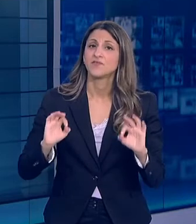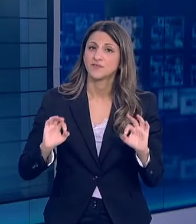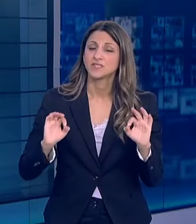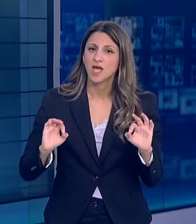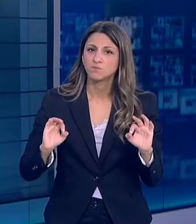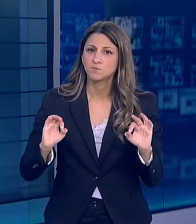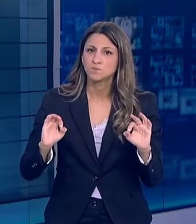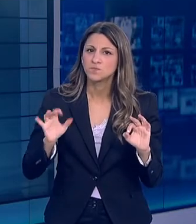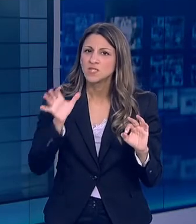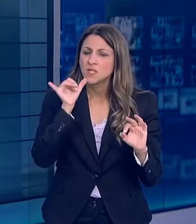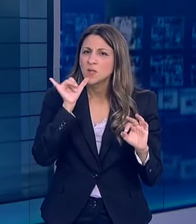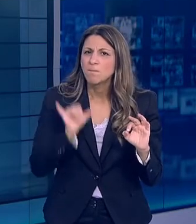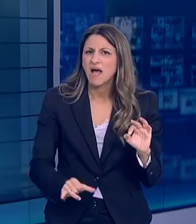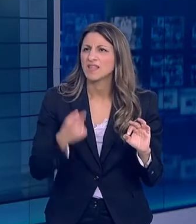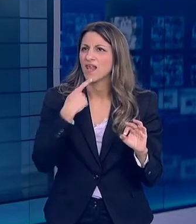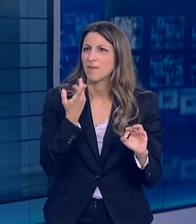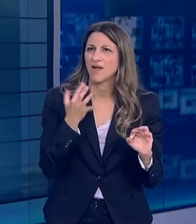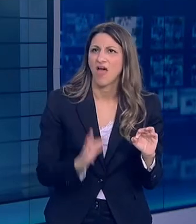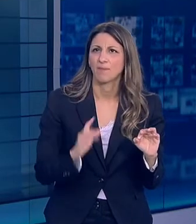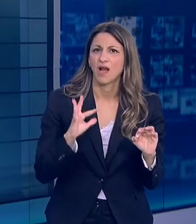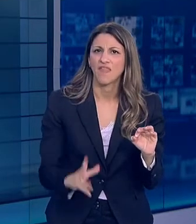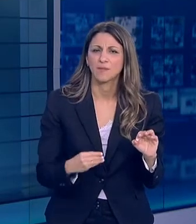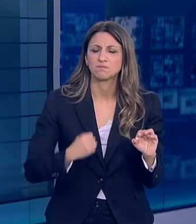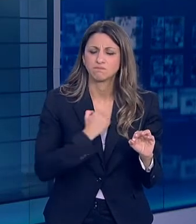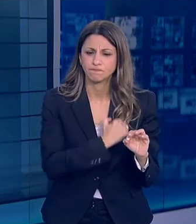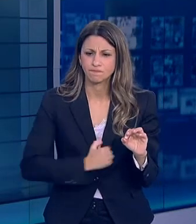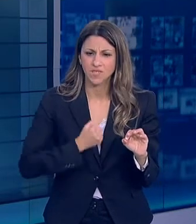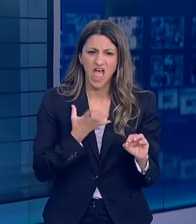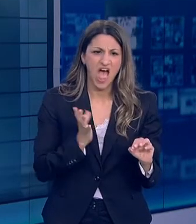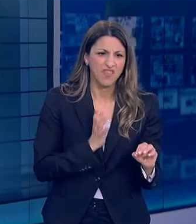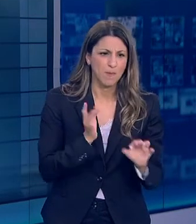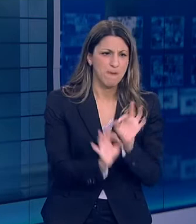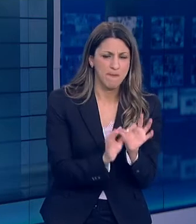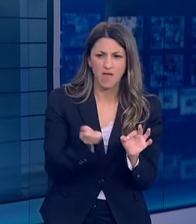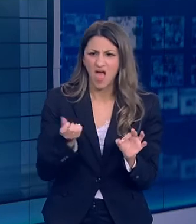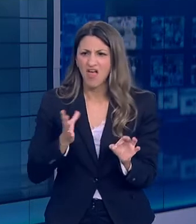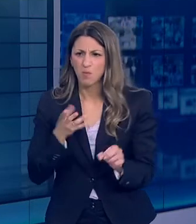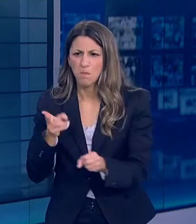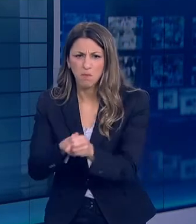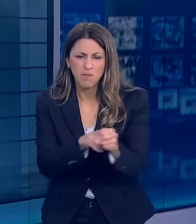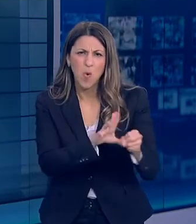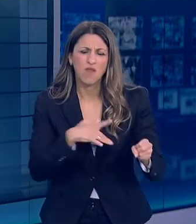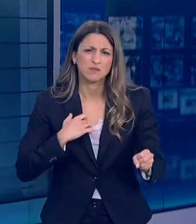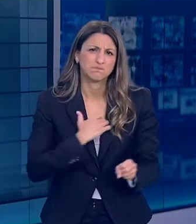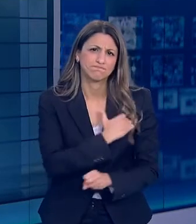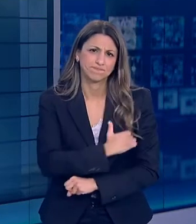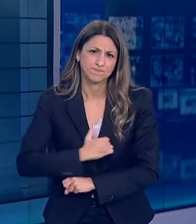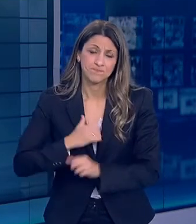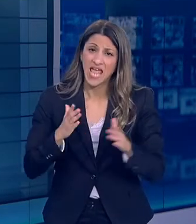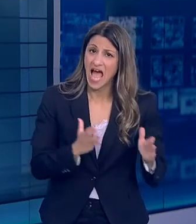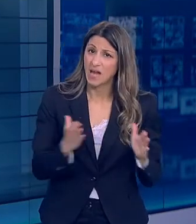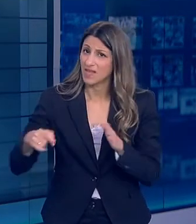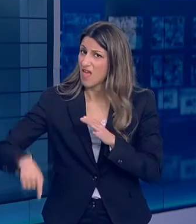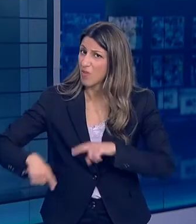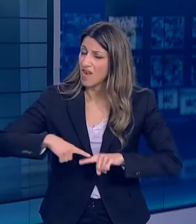αναφέροντας ενοχλητικά νούμερα και στατιστικές Στην πατρίδα μας παρά τις απώλειες επιτρέψτε μου να πω και να